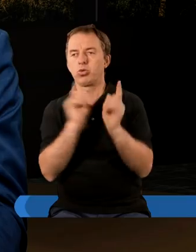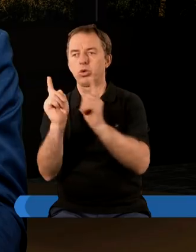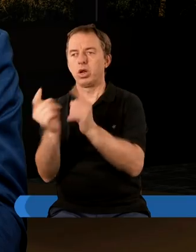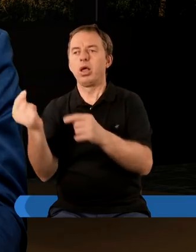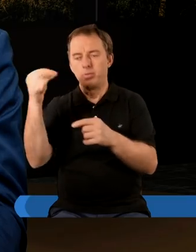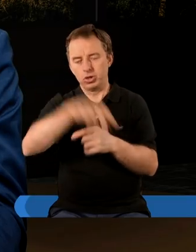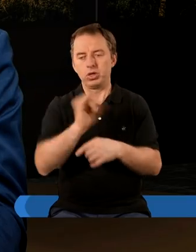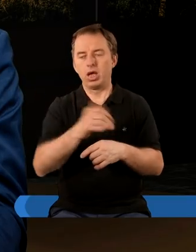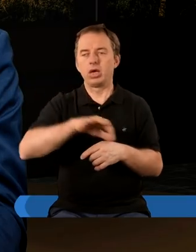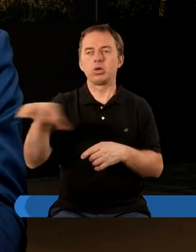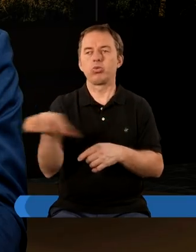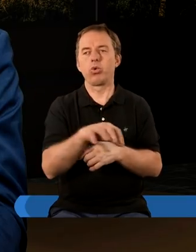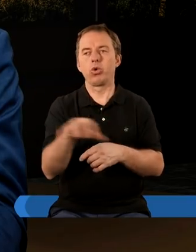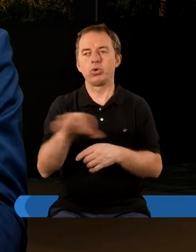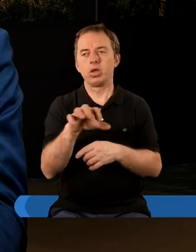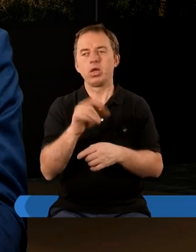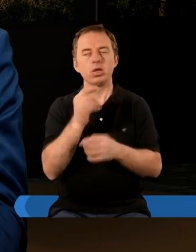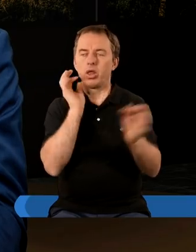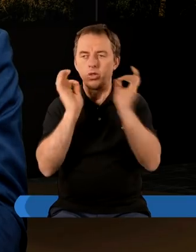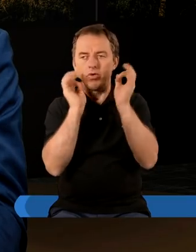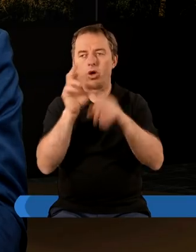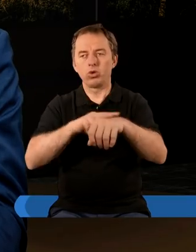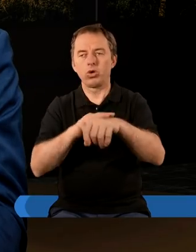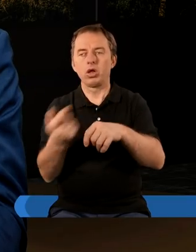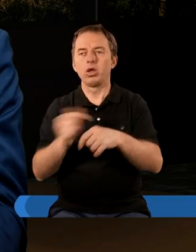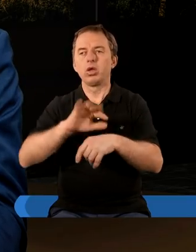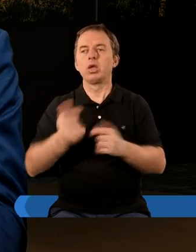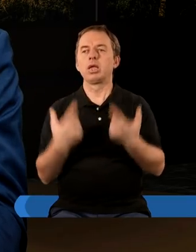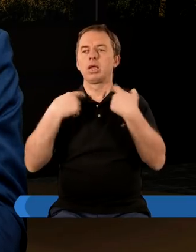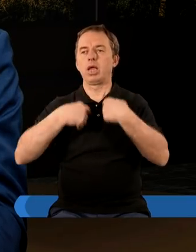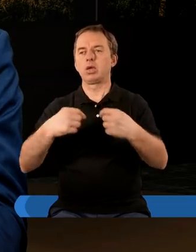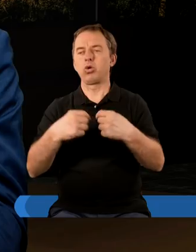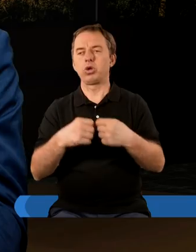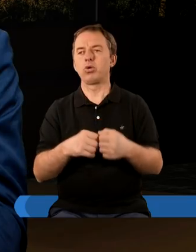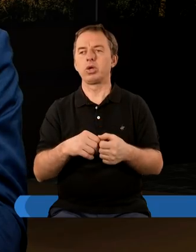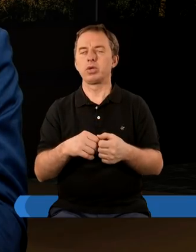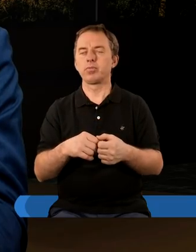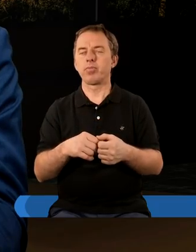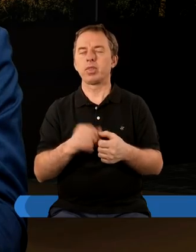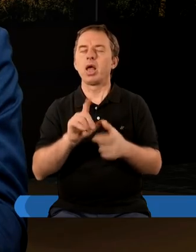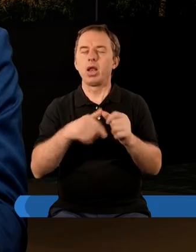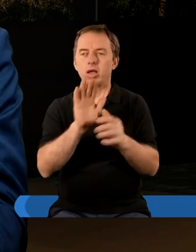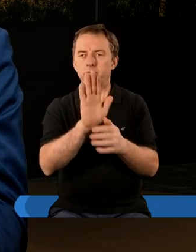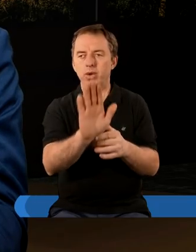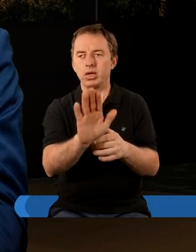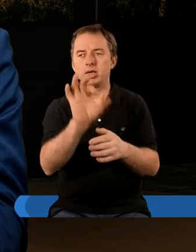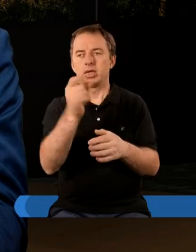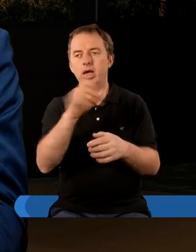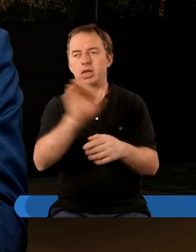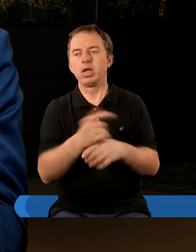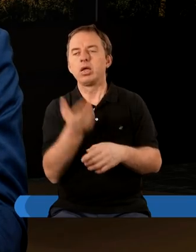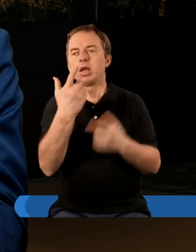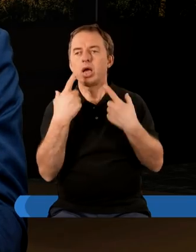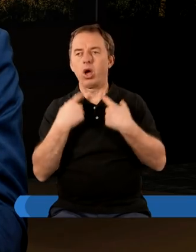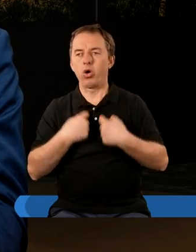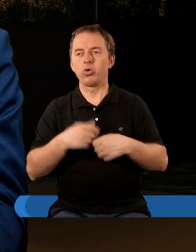czujny przyjdę jak złodziej a nie dowiesz się o której godzinie cię zaskoczę lecz masz w Sardes